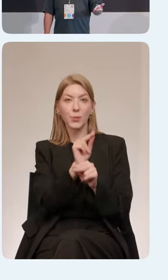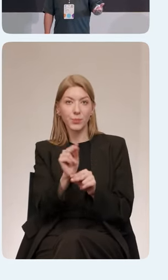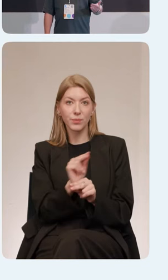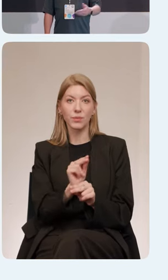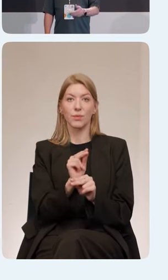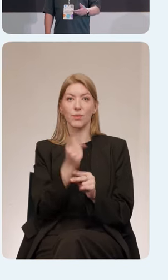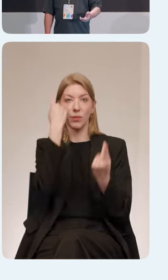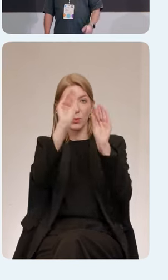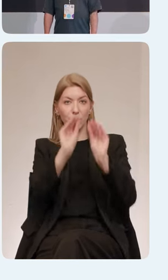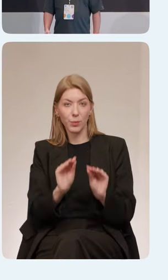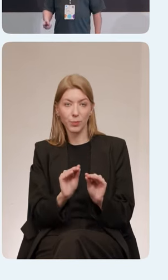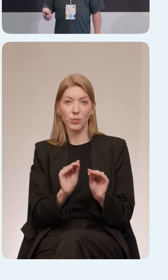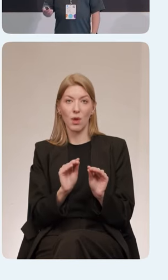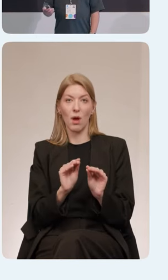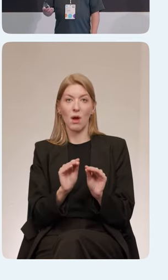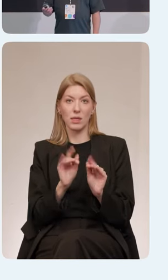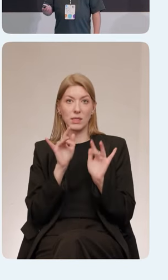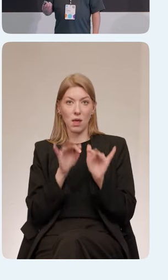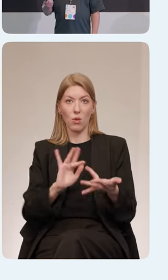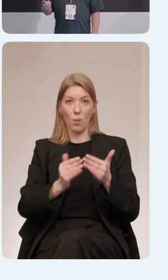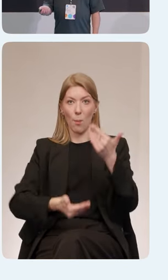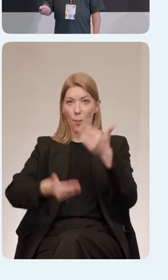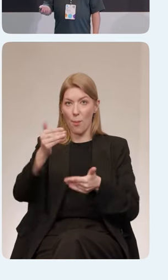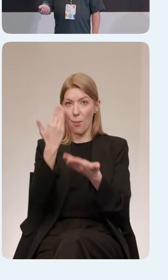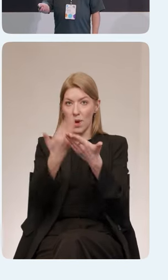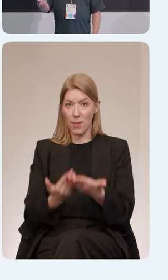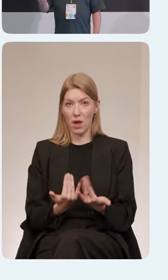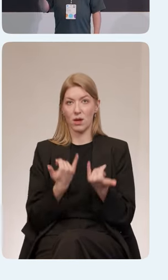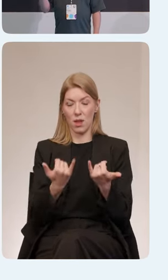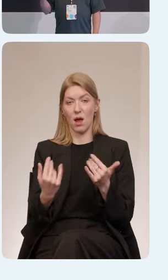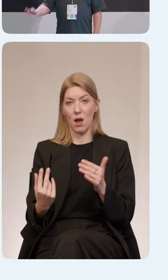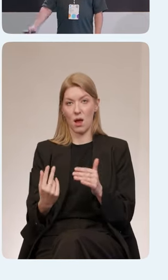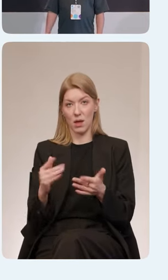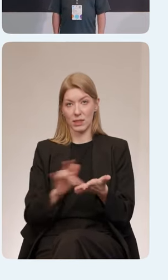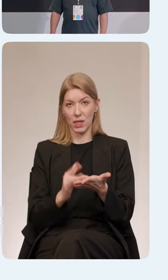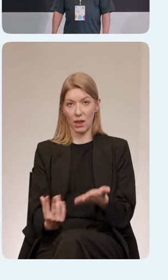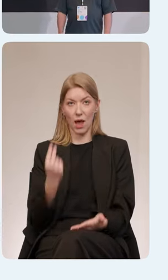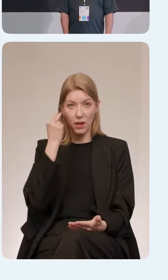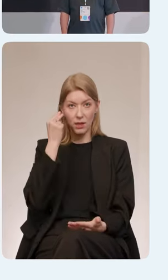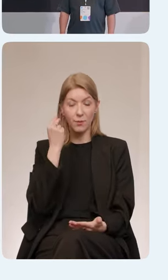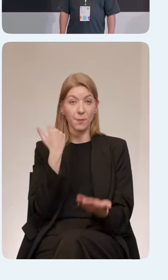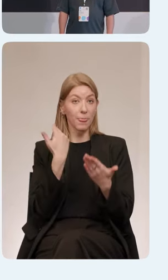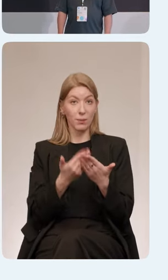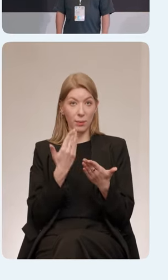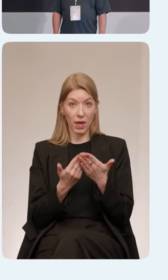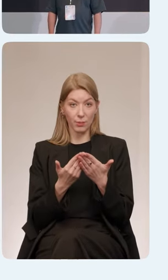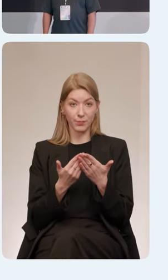размечают наши макеты для скринридера. Ну и небольшой такой